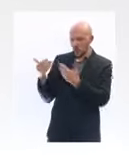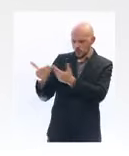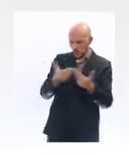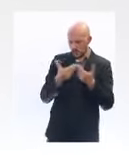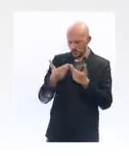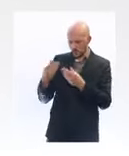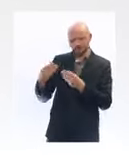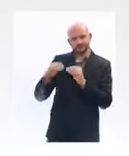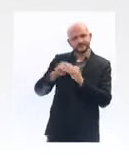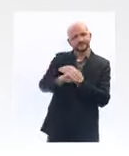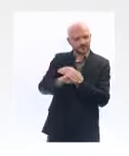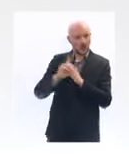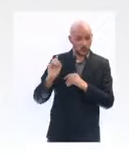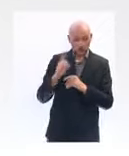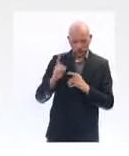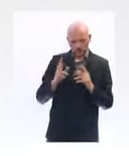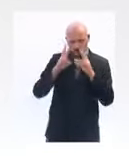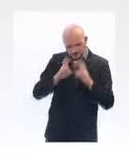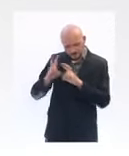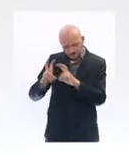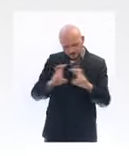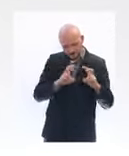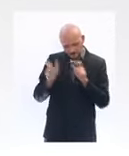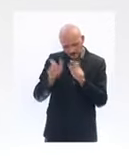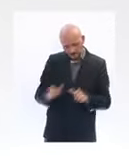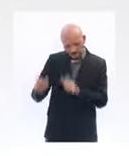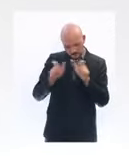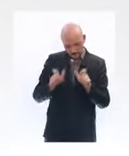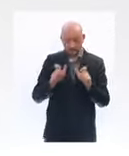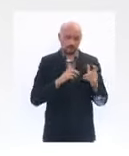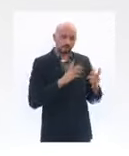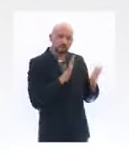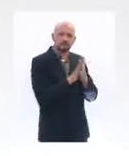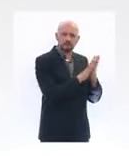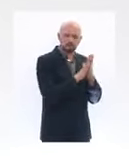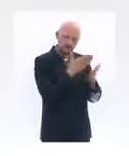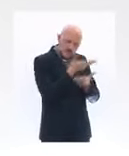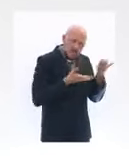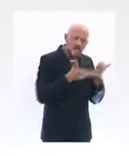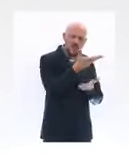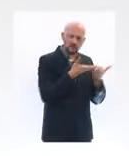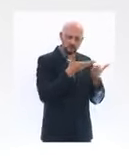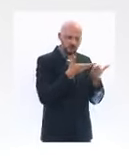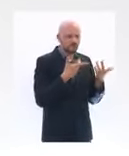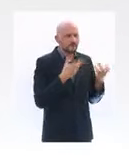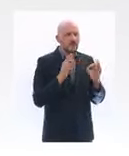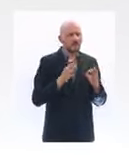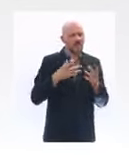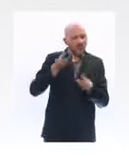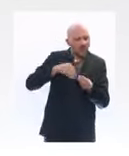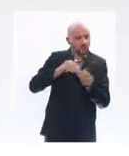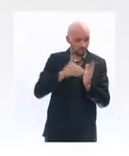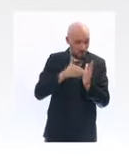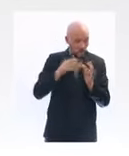entreprises et que nous avons également obtenu un point très important. Nous avons vu avec la Banque de France que ces demandes de différé supplémentaires